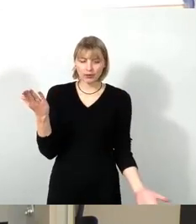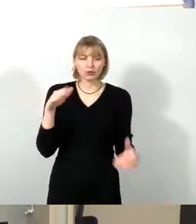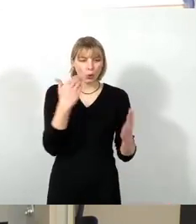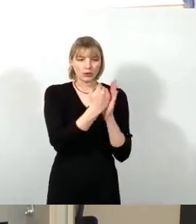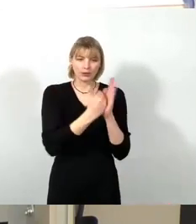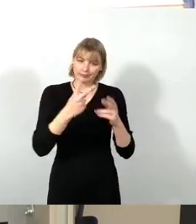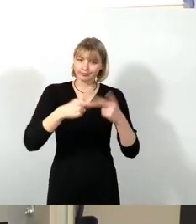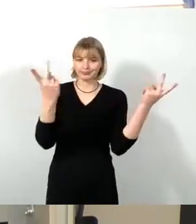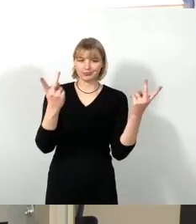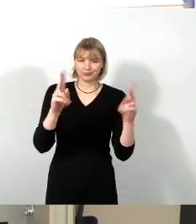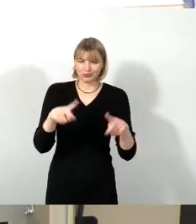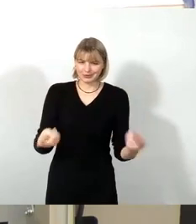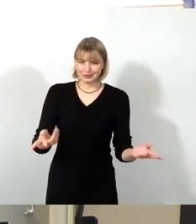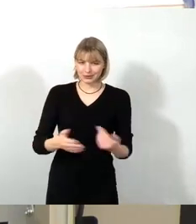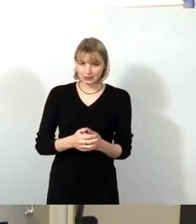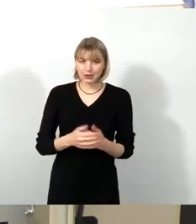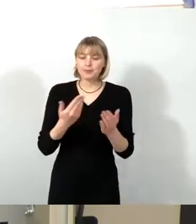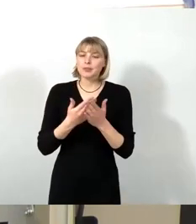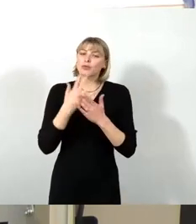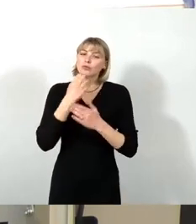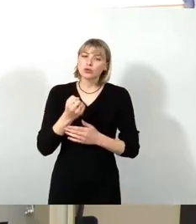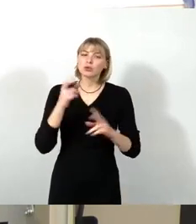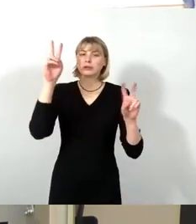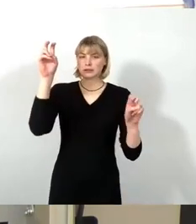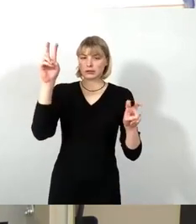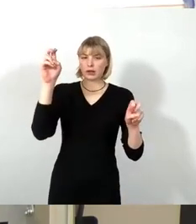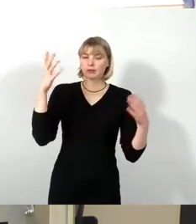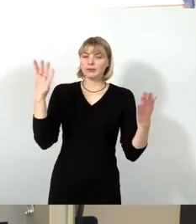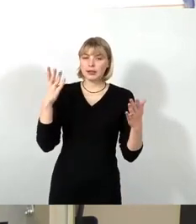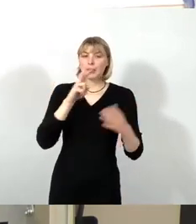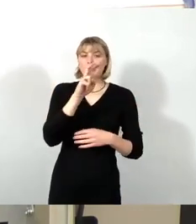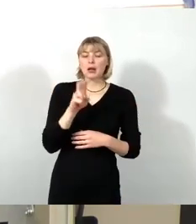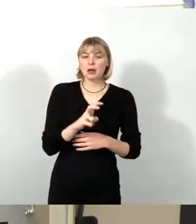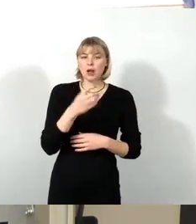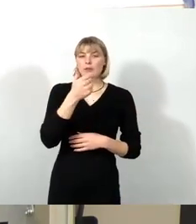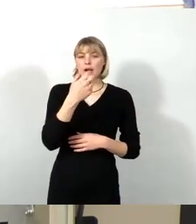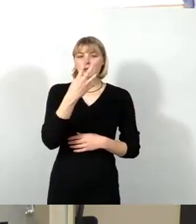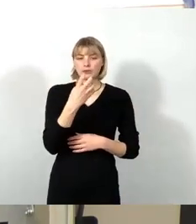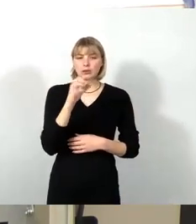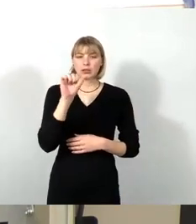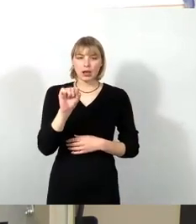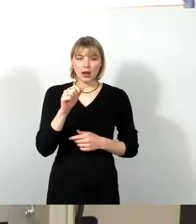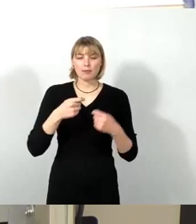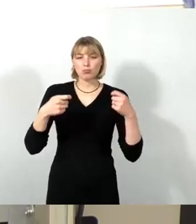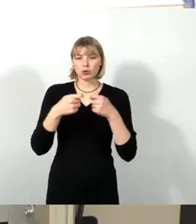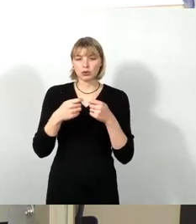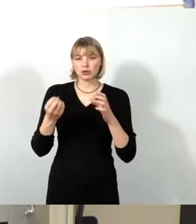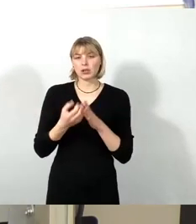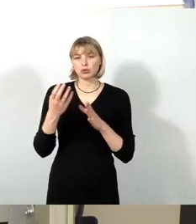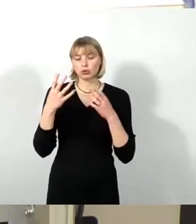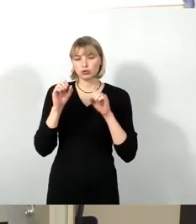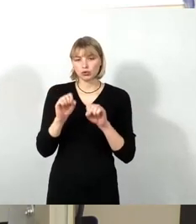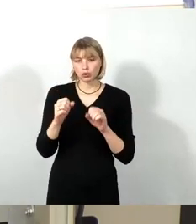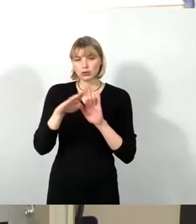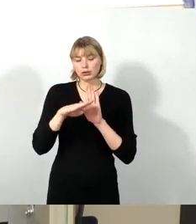möchte ich jetzt mal zitieren, was der Paragraf 41a Bundesnaturschutzgesetz tatsächlich sagt. Er sagt im Absatz